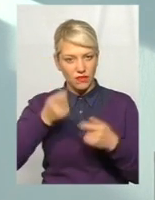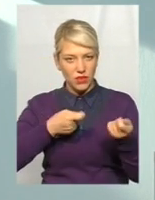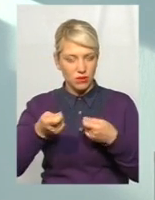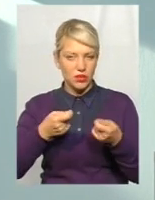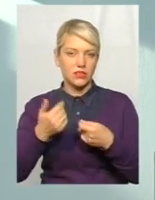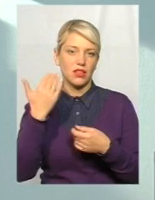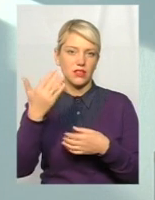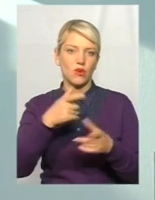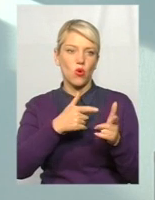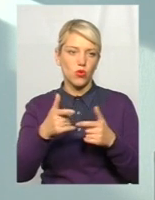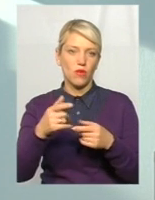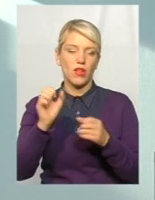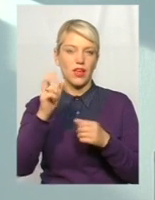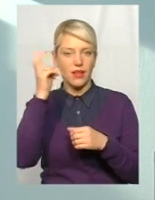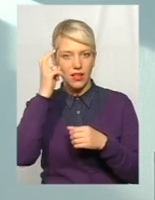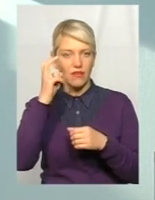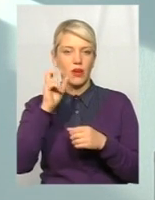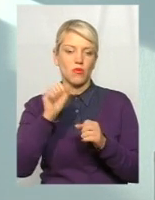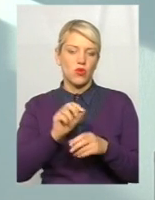і вони вже готові вчити ваших співробітників.